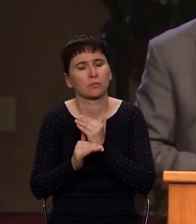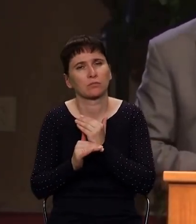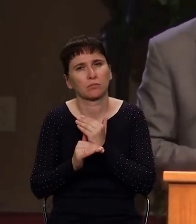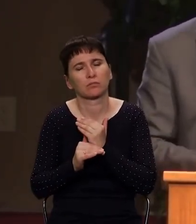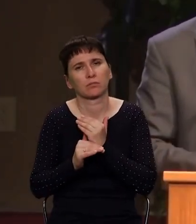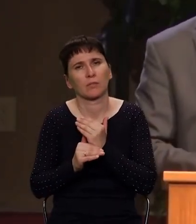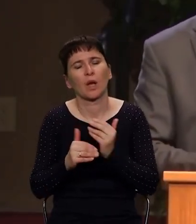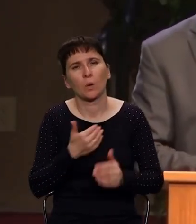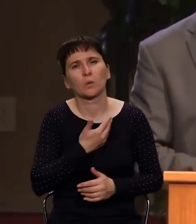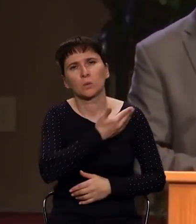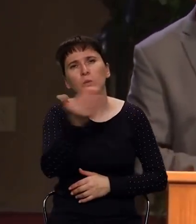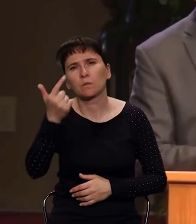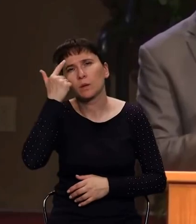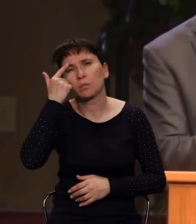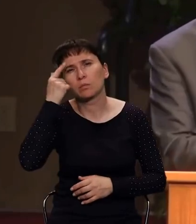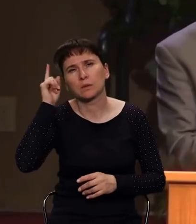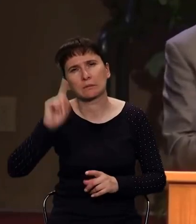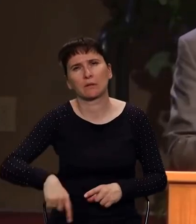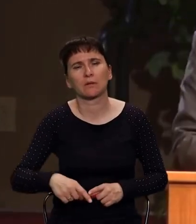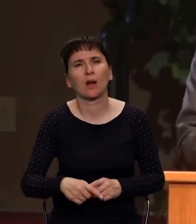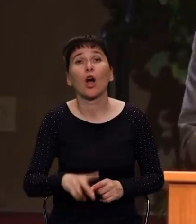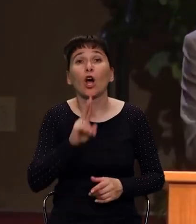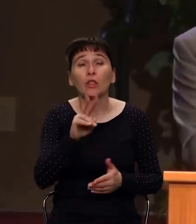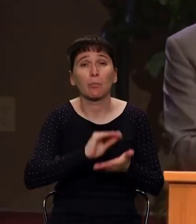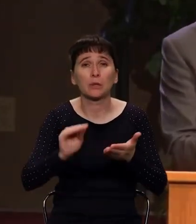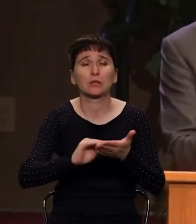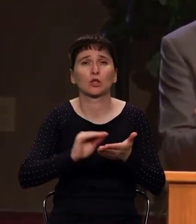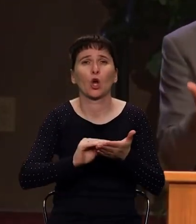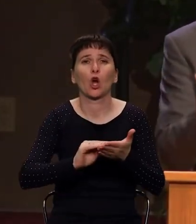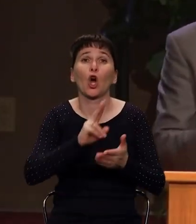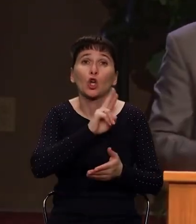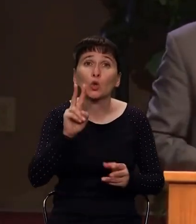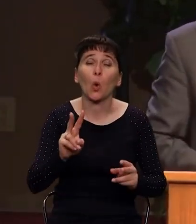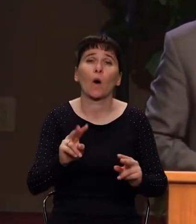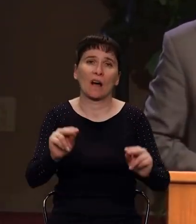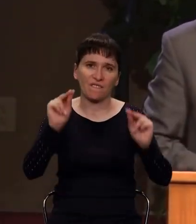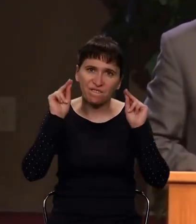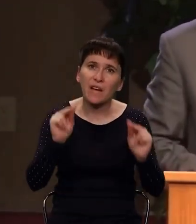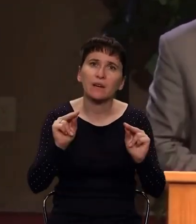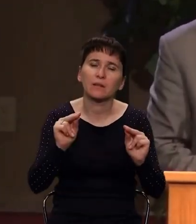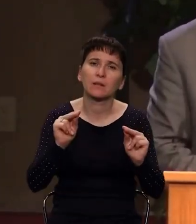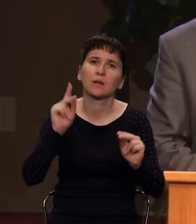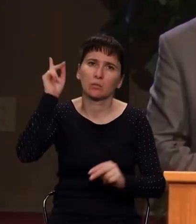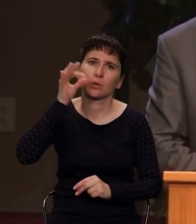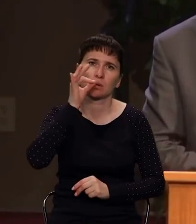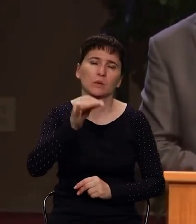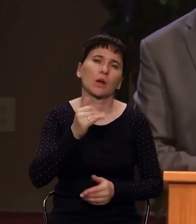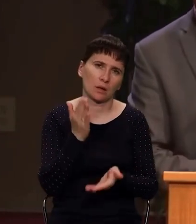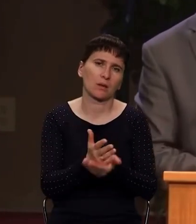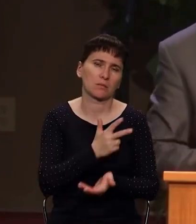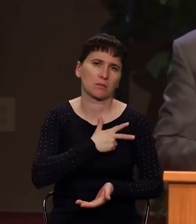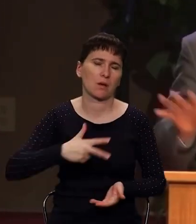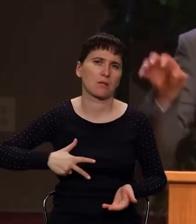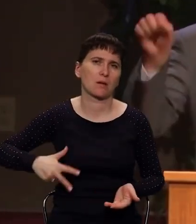чтобы мы понимали, что для верных Бог обещает. Вот мы прочитали с вами то, что Бог обещает для верных. Есть награда у